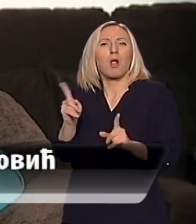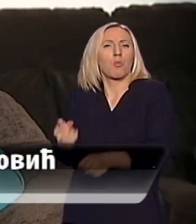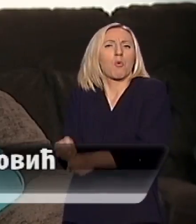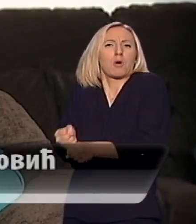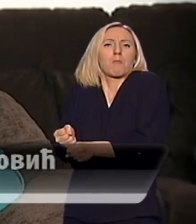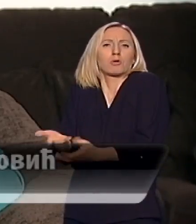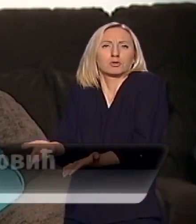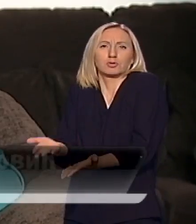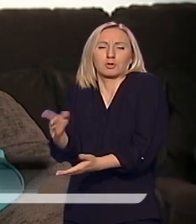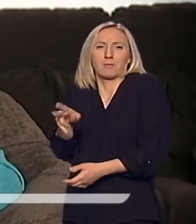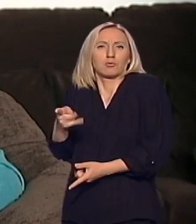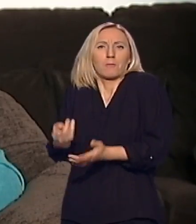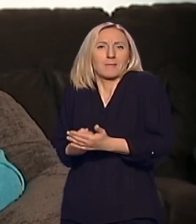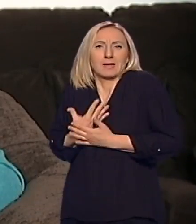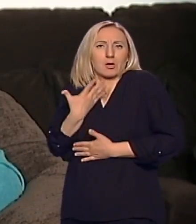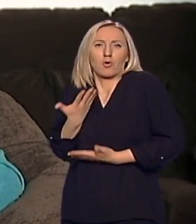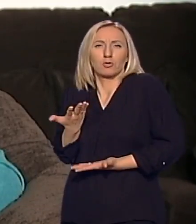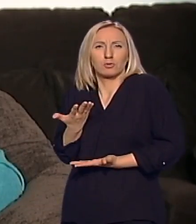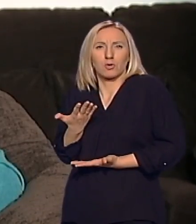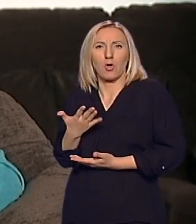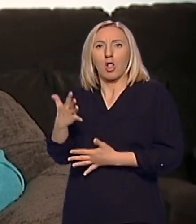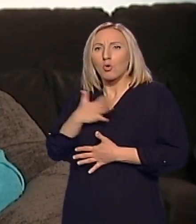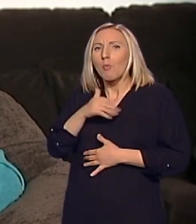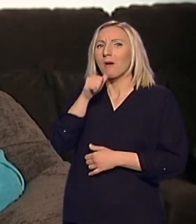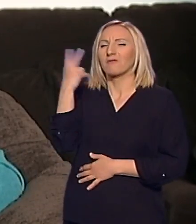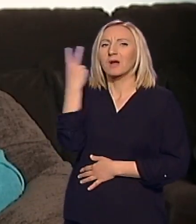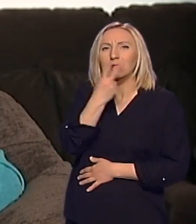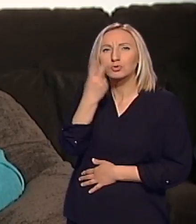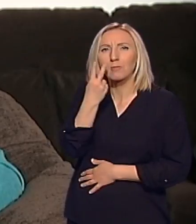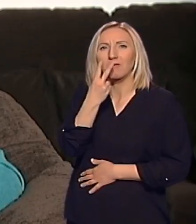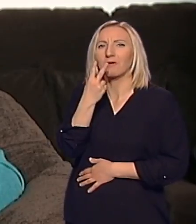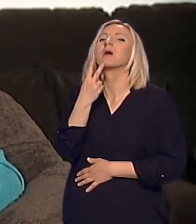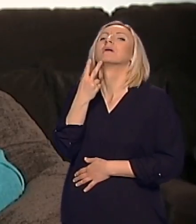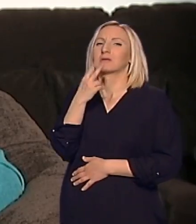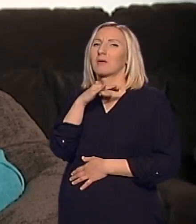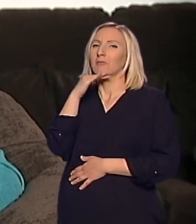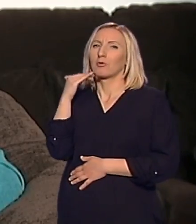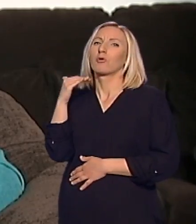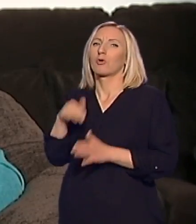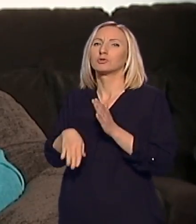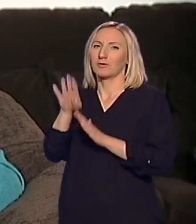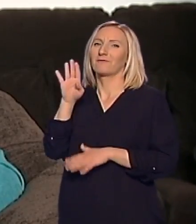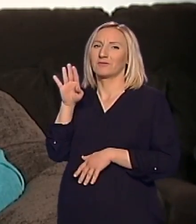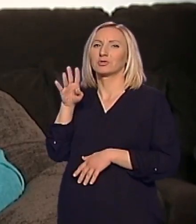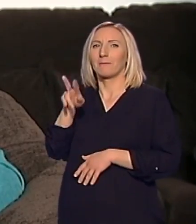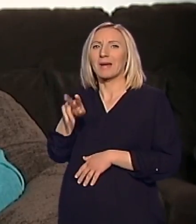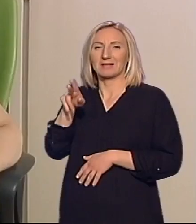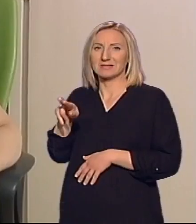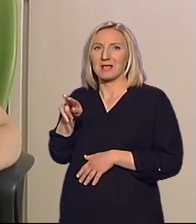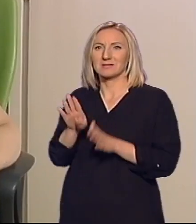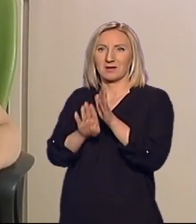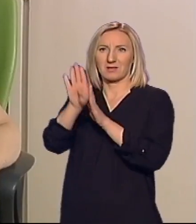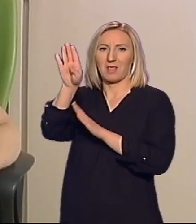prirodno i da uz tu ljubav i razumevanje će im mnogo više i taj brat ili sestru zanapreduju.